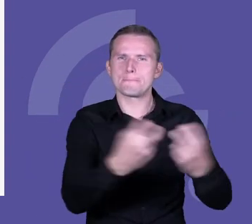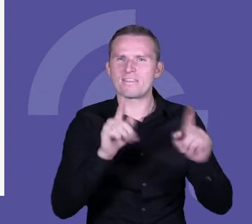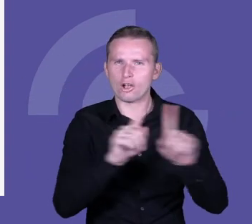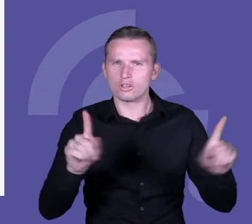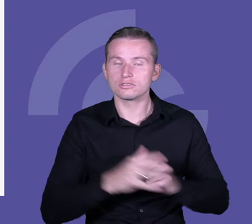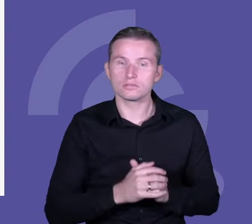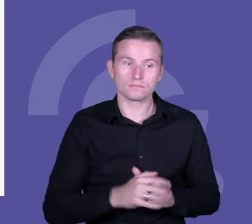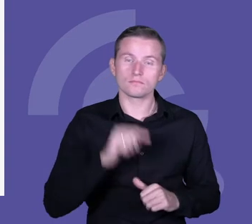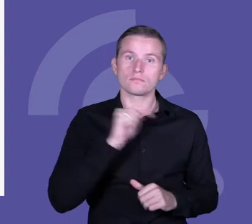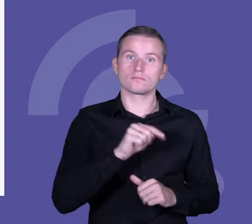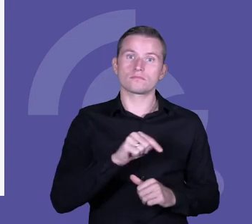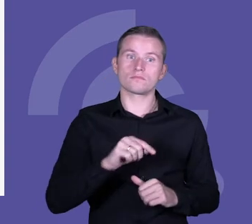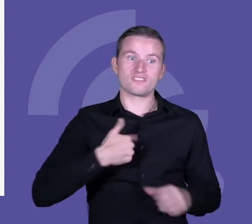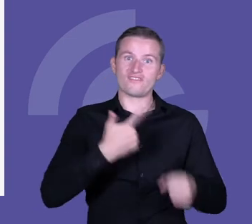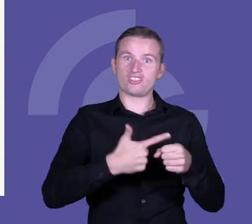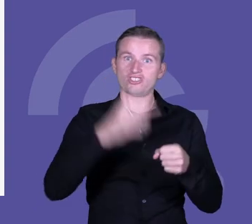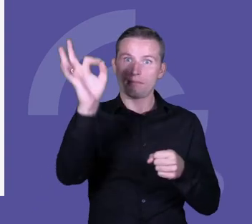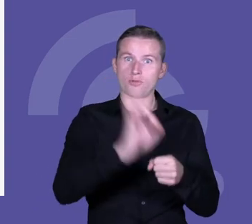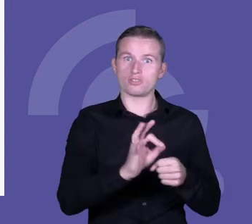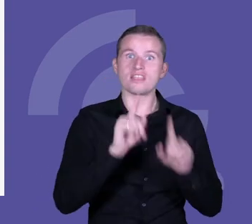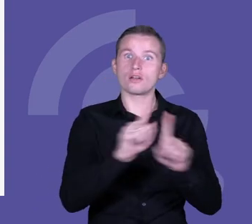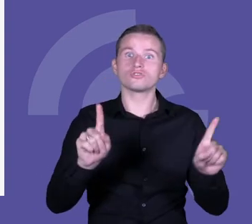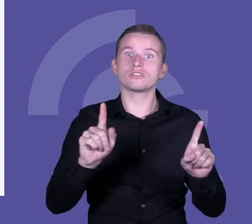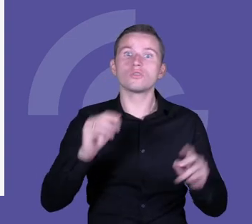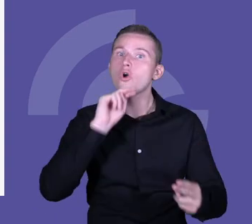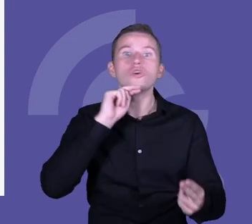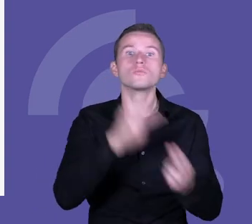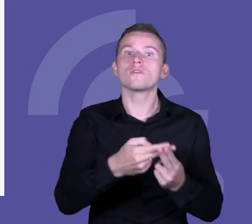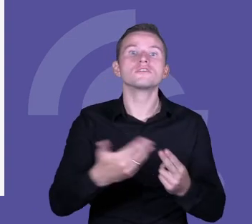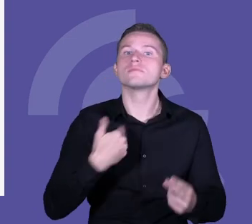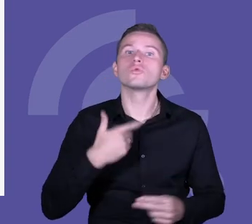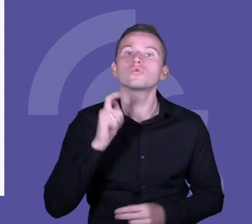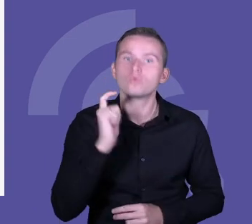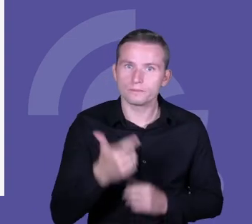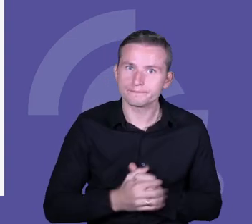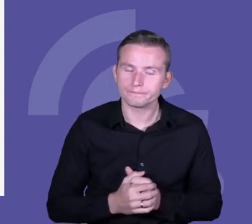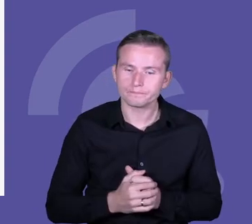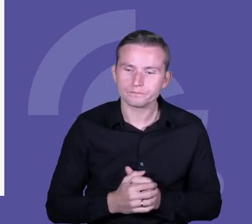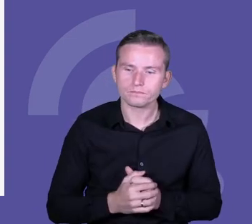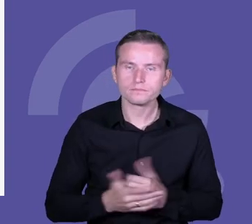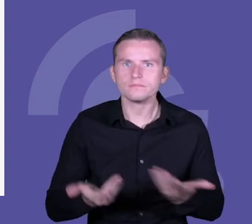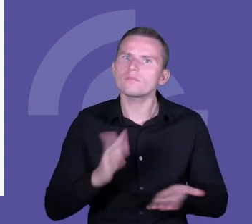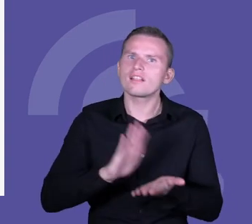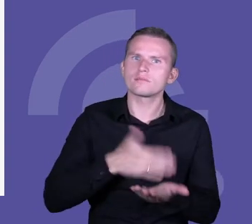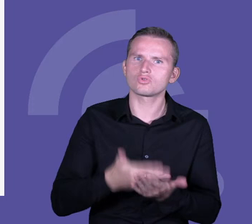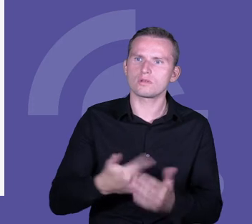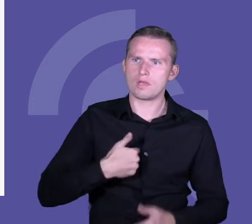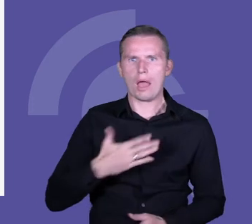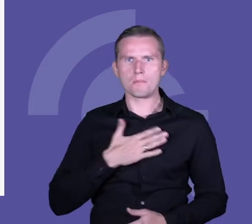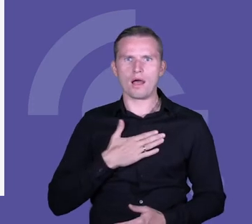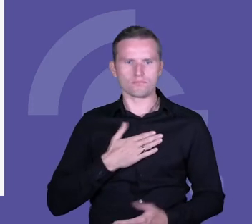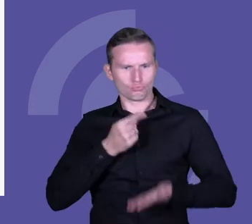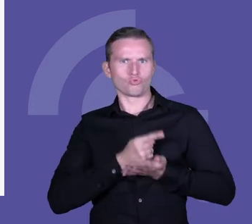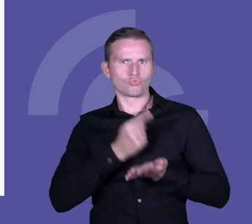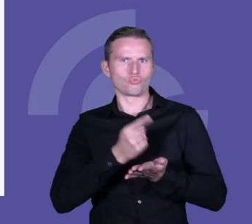kolei prawie 20% nauczycieli odpowiedziało w tych naszych badaniach, że jak mam sukcesy jakiekolwiek,